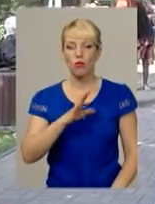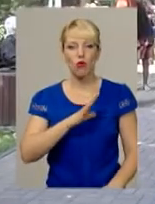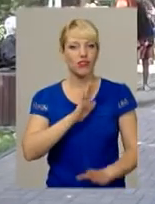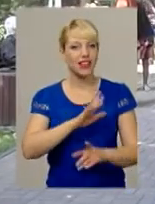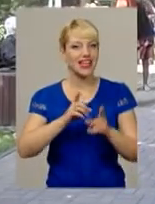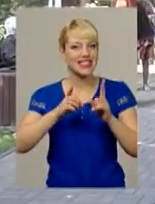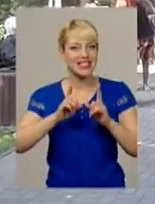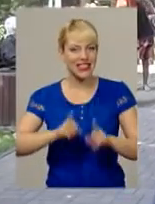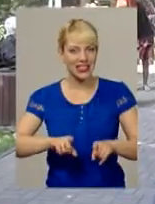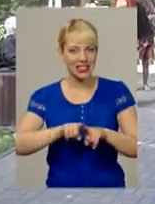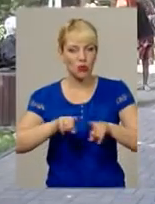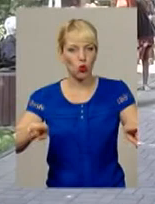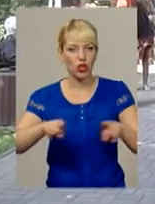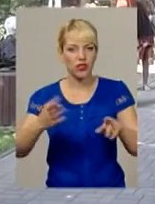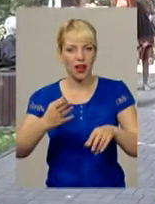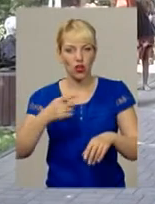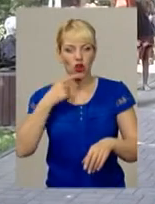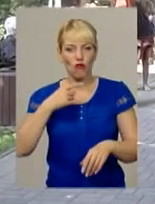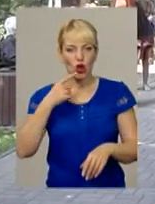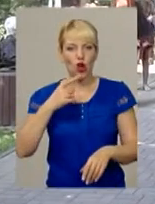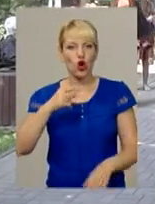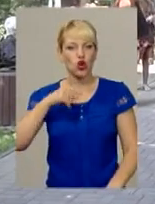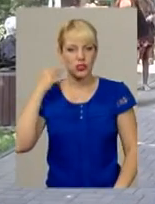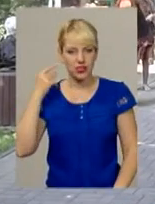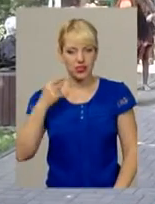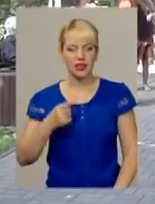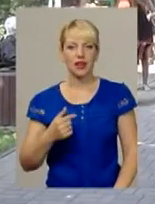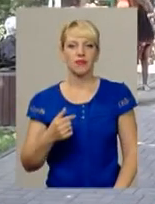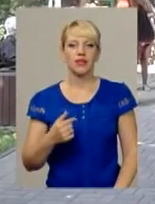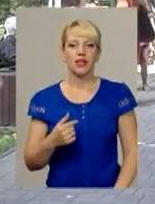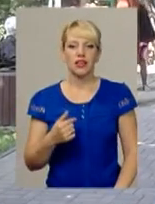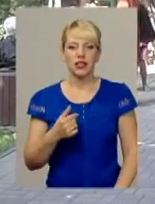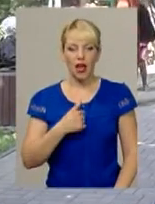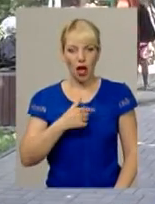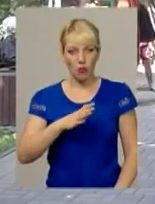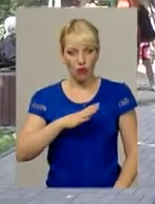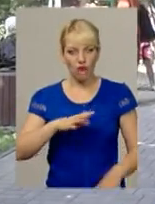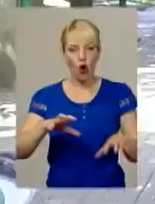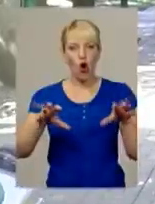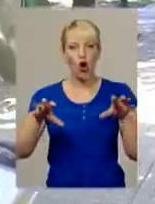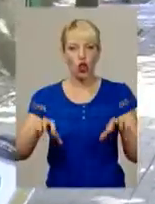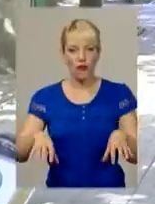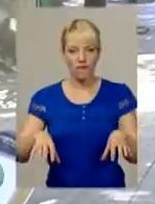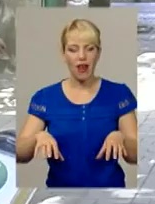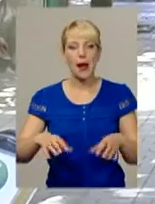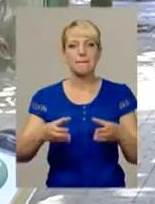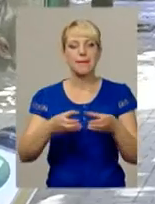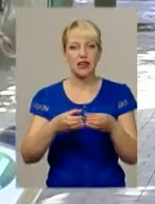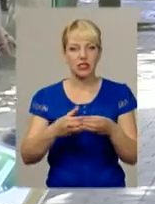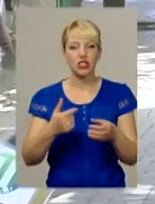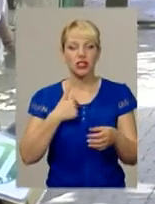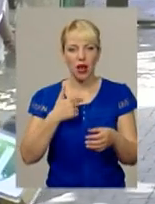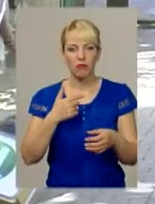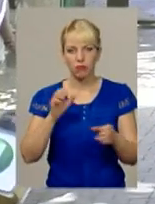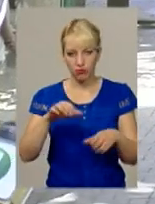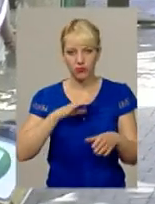Росія. По-перше, я там був голова просвіти в своєму місті, голова Української меропарків, тому я підлягав знищенню. Це Анна Афанасьєва,